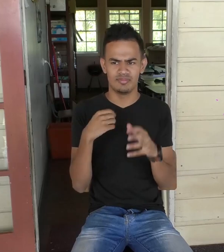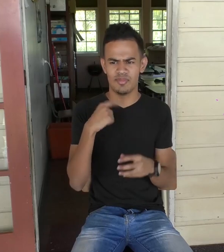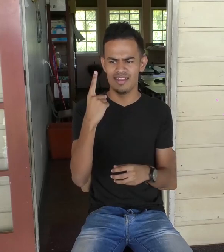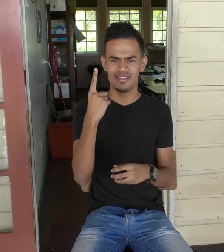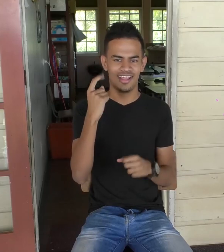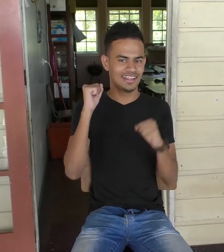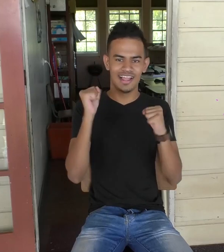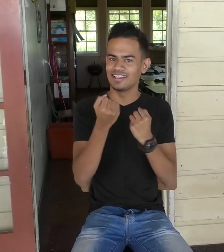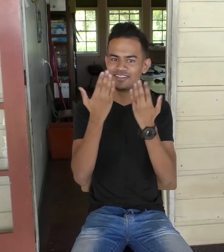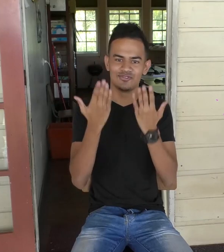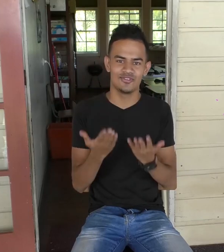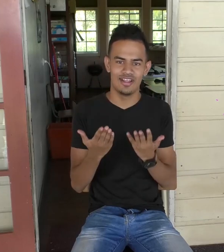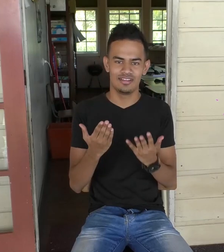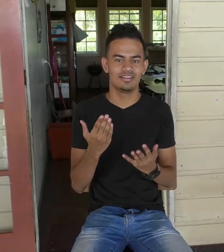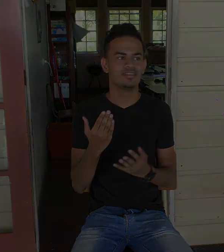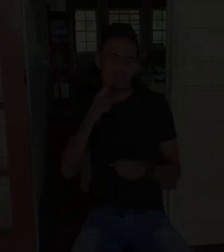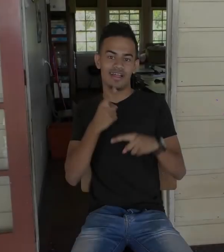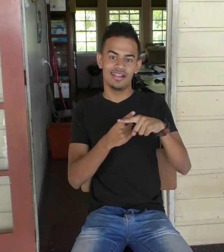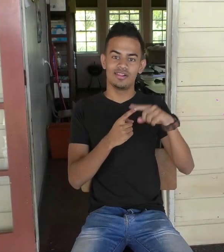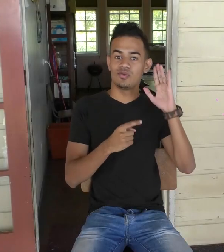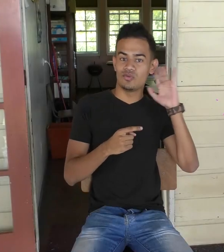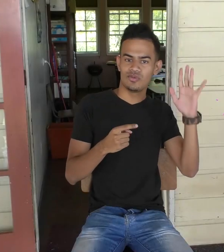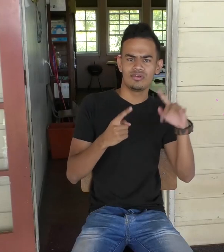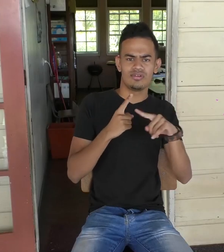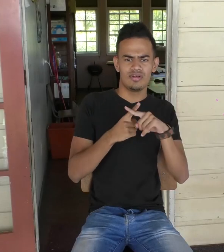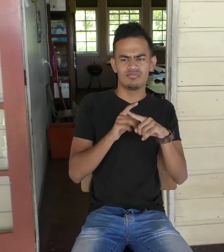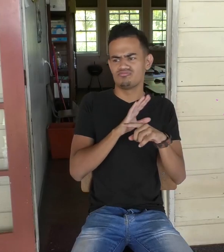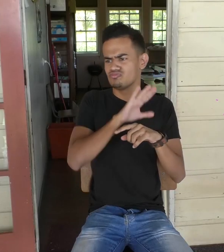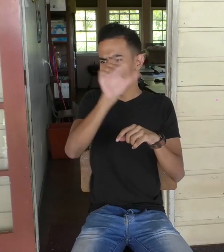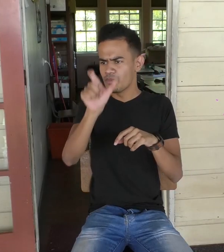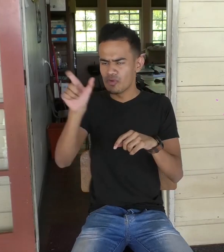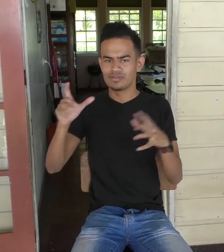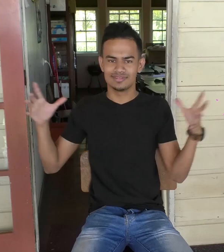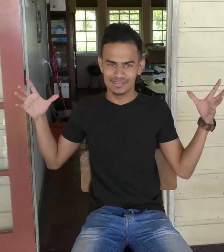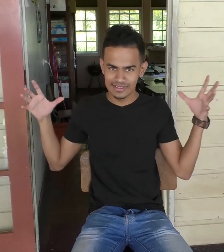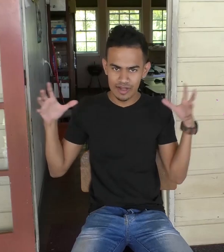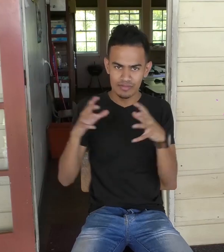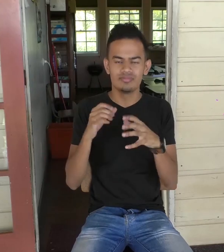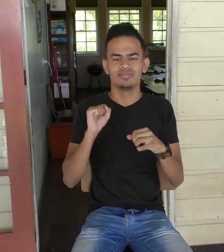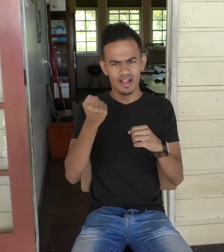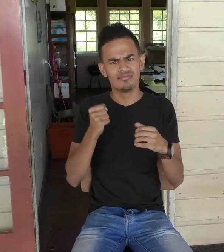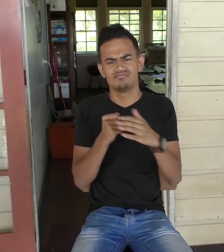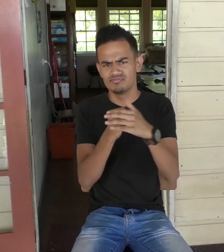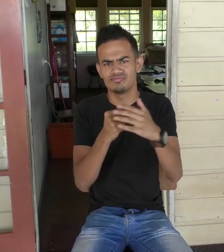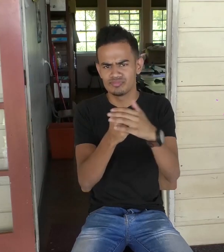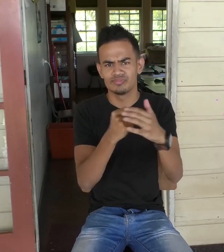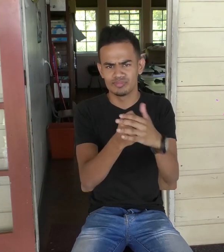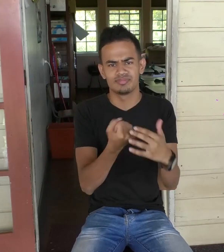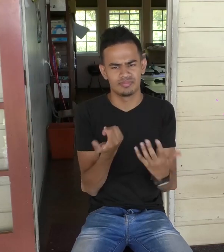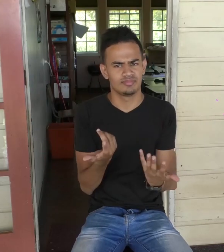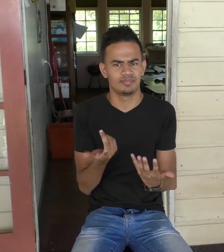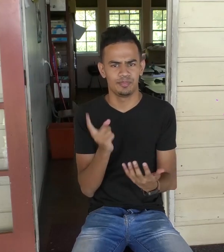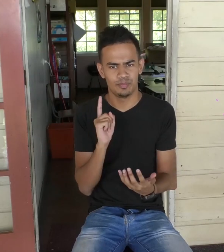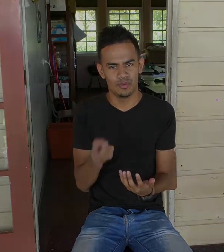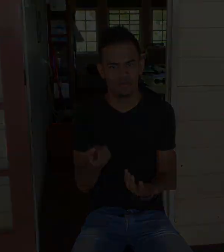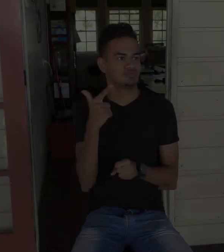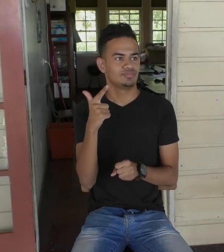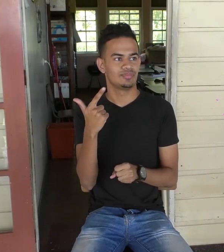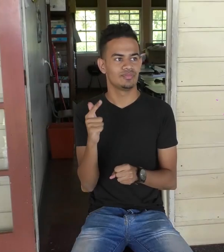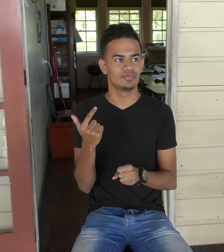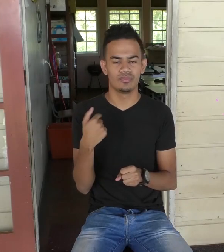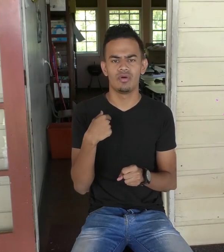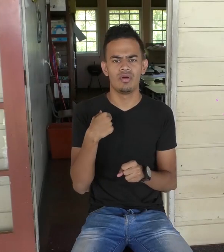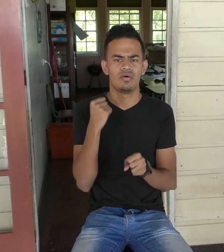horende, gewoon wil ik samen. Ik wil graag dat dove en horende, alle personen even bij elkaar komen.